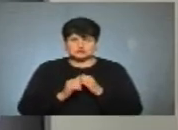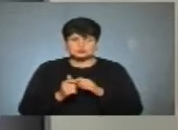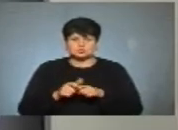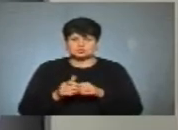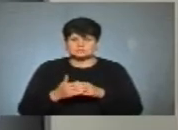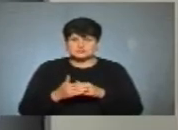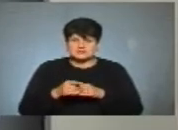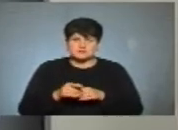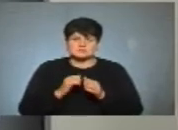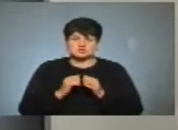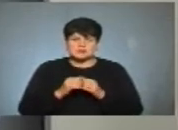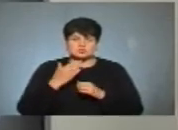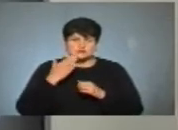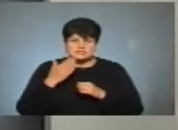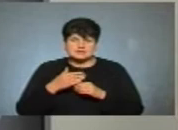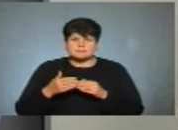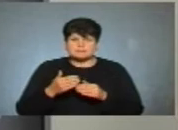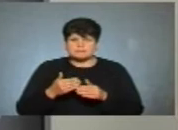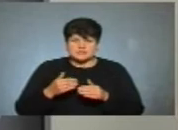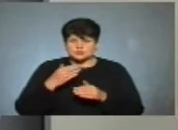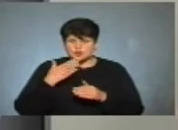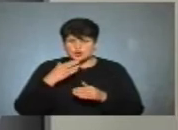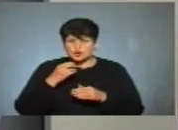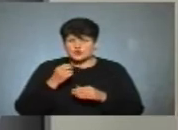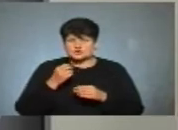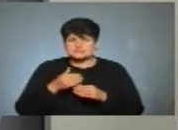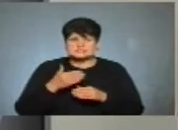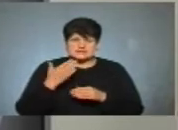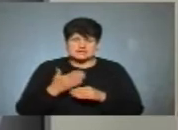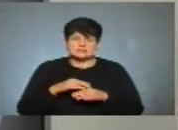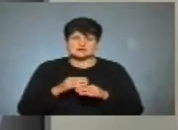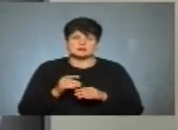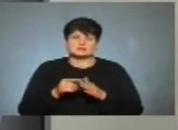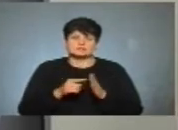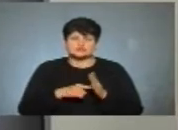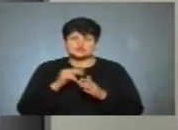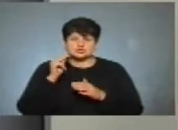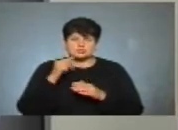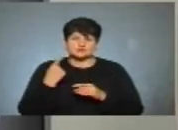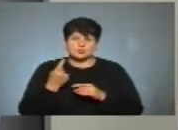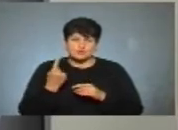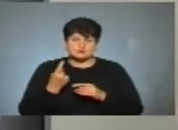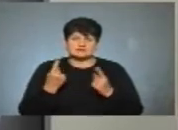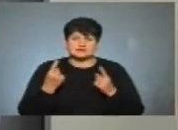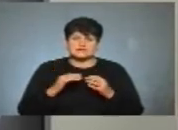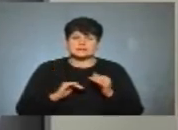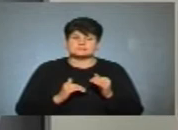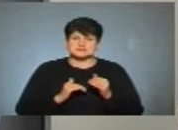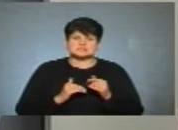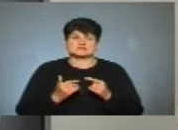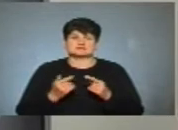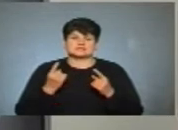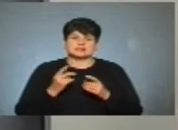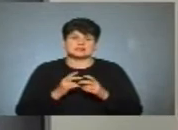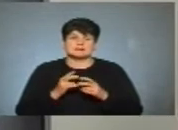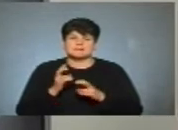близька. І ми часто там останні або передостанні ми ділимо з Чернігівською областю буквально декілька гривень. Великий бізнес, велике підприємство,